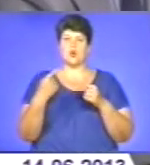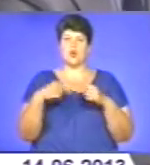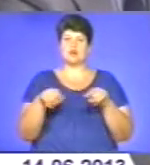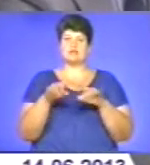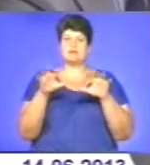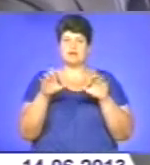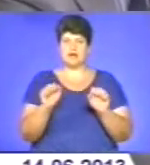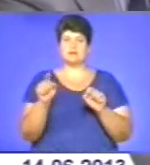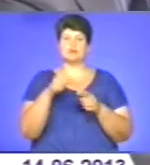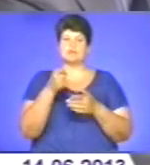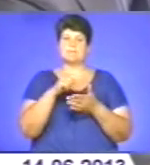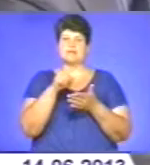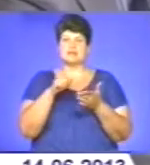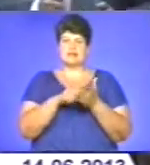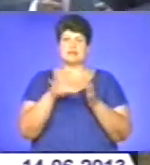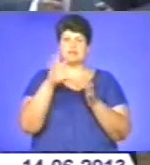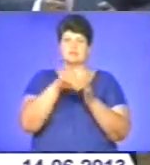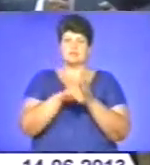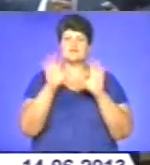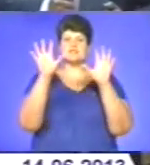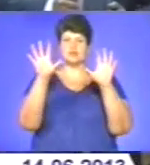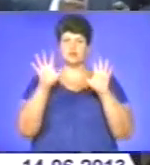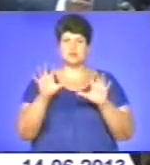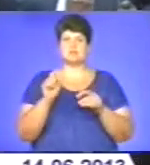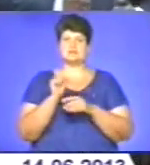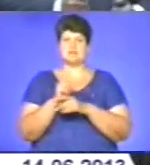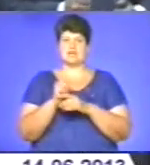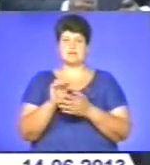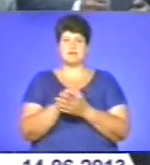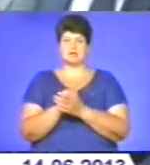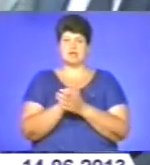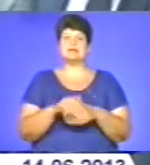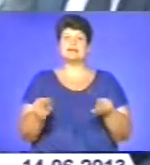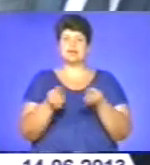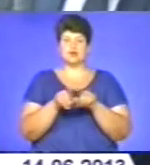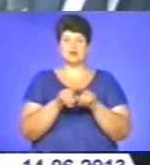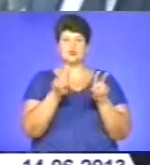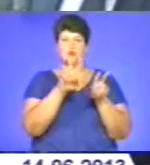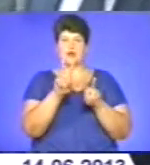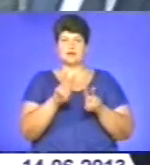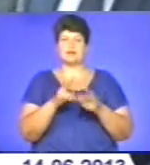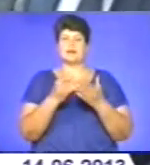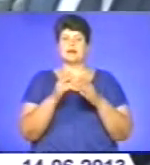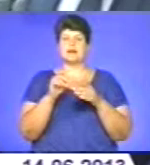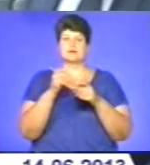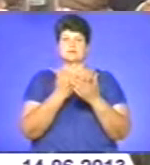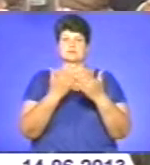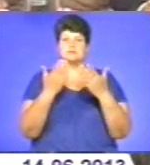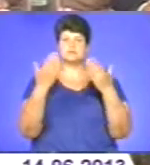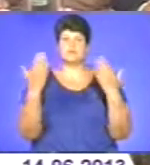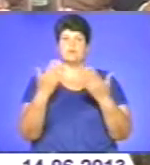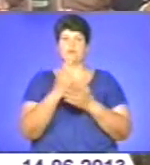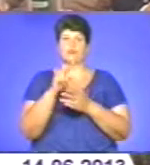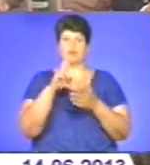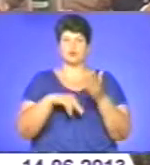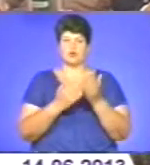вирішення яких співпадають із статутним завданням Асоціації. Гості також оглянули експонати музею податкової служби. Він так з